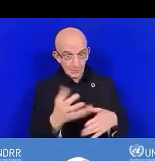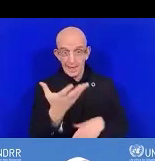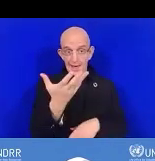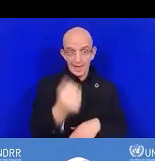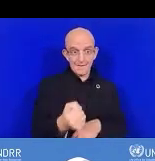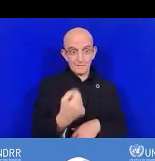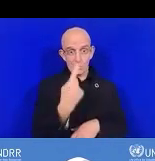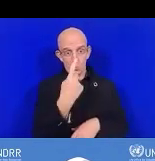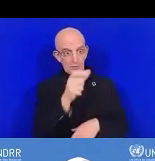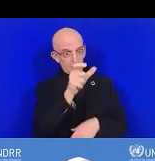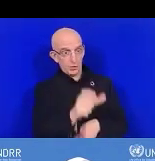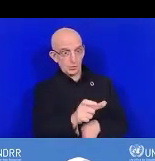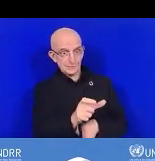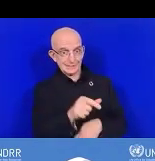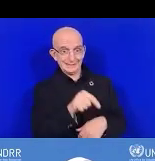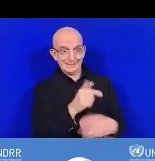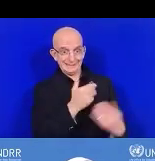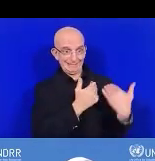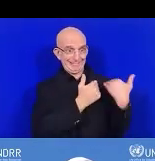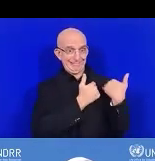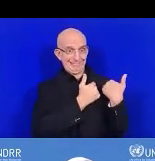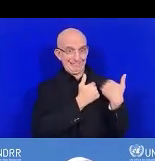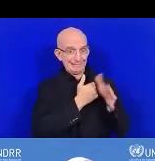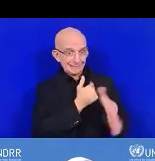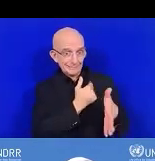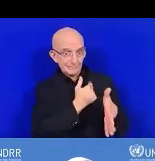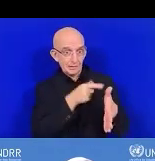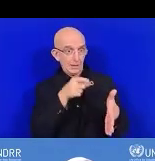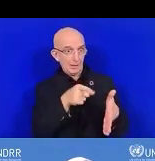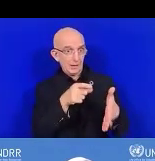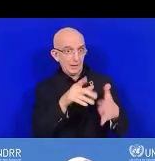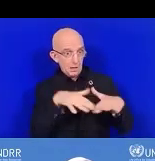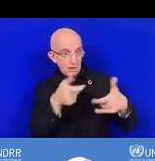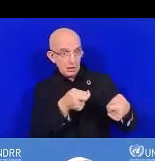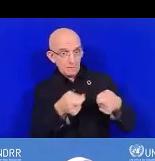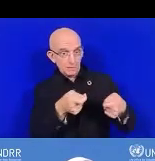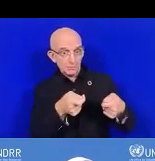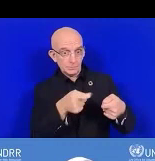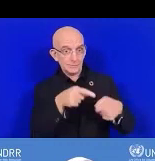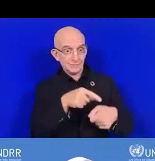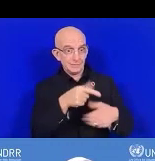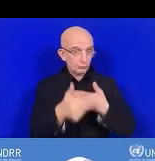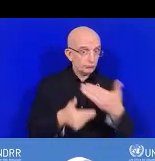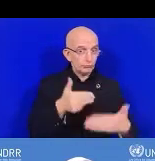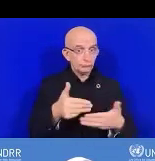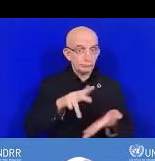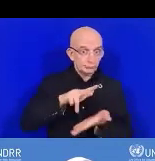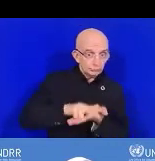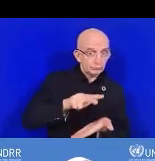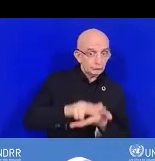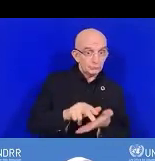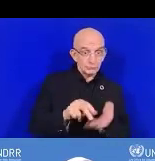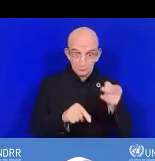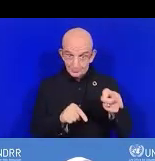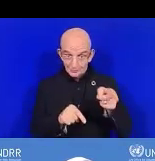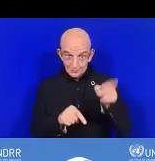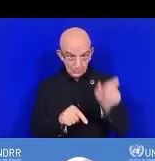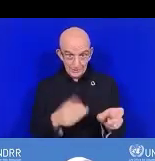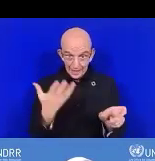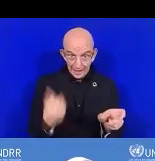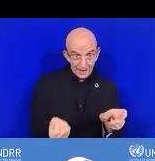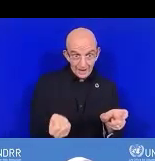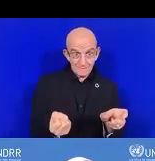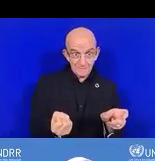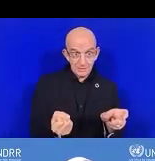focal désigné au niveau du gouvernement local doté d'une capacité de prise de décision et de ressources